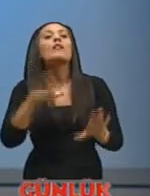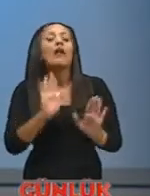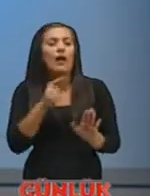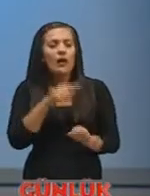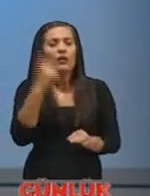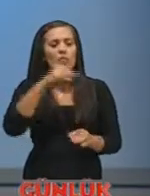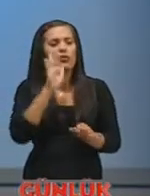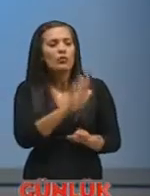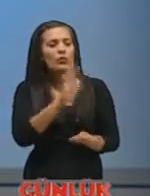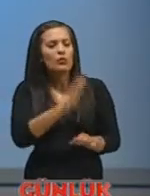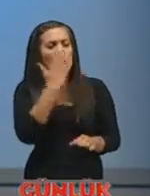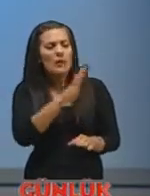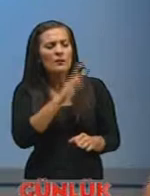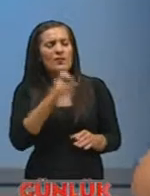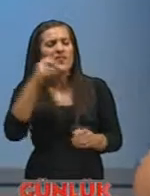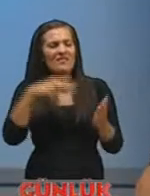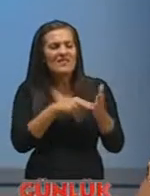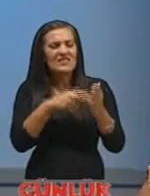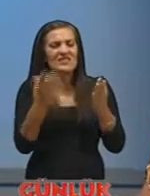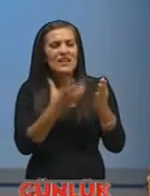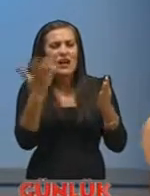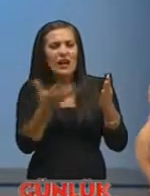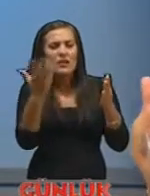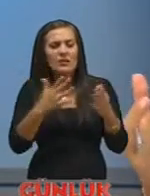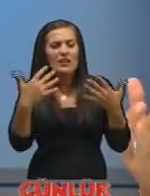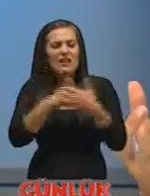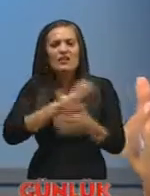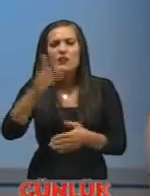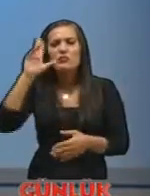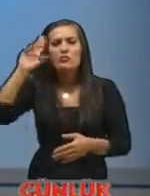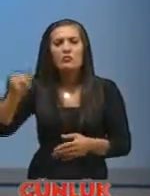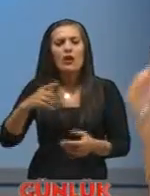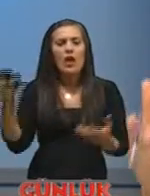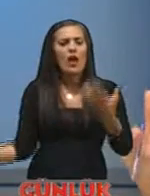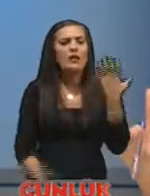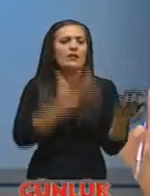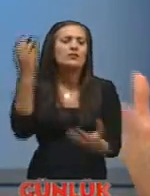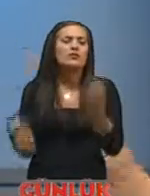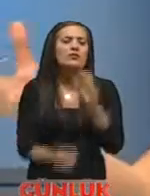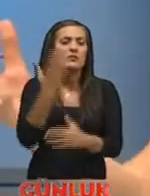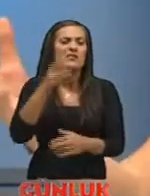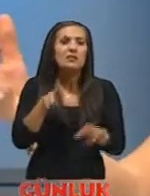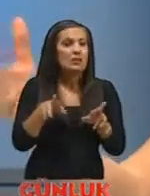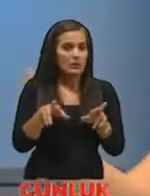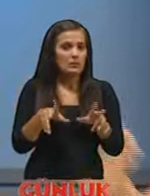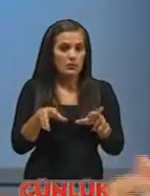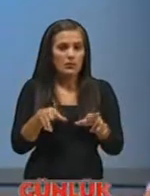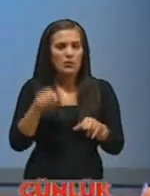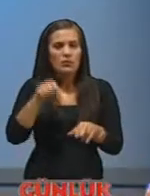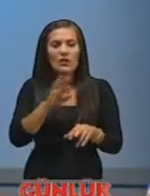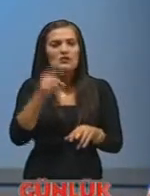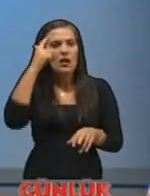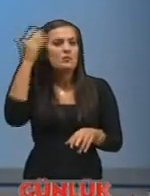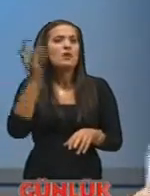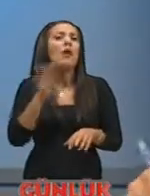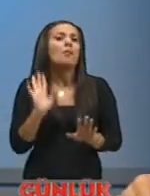için de dura dura fişte ısınmış yanmış ve gece herkes uyurken ortalığı ateşe vermiş gibi bunlar hiç